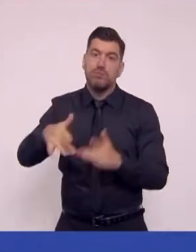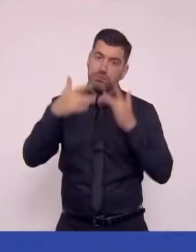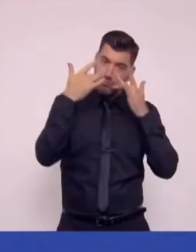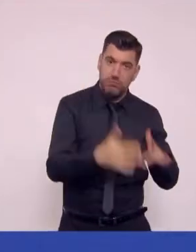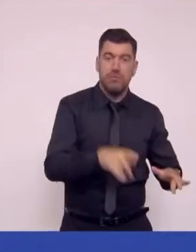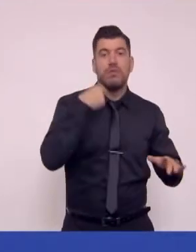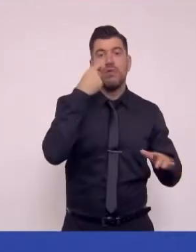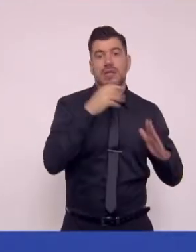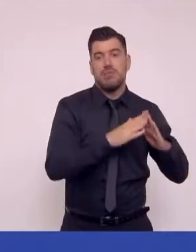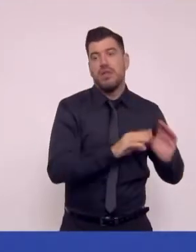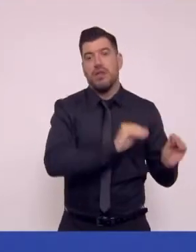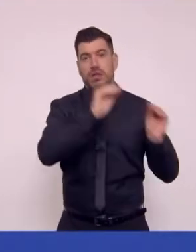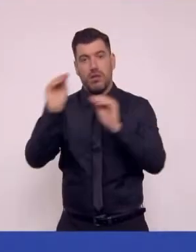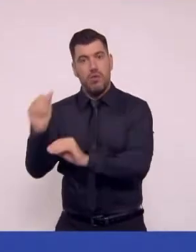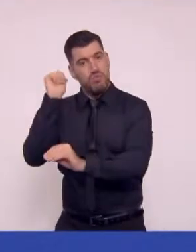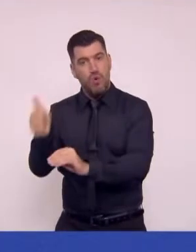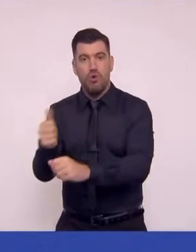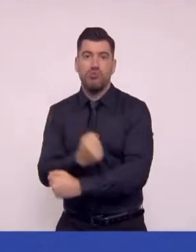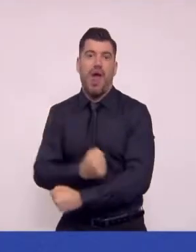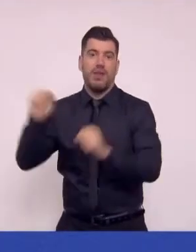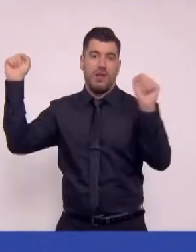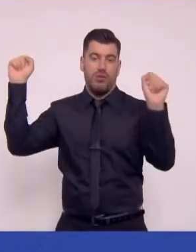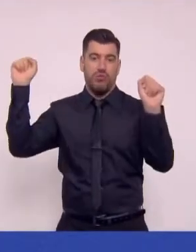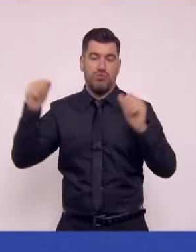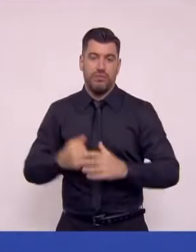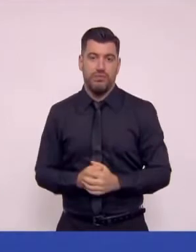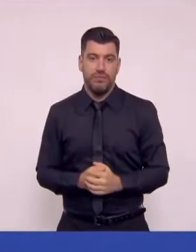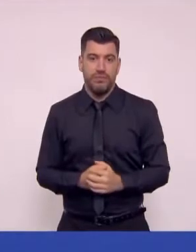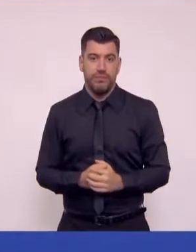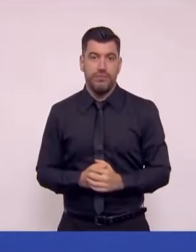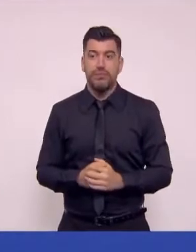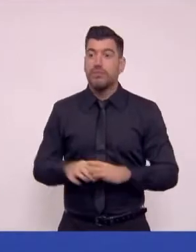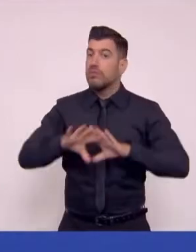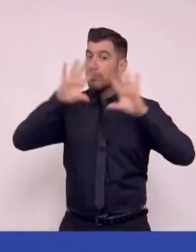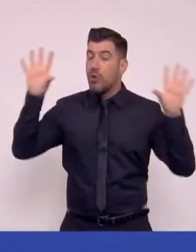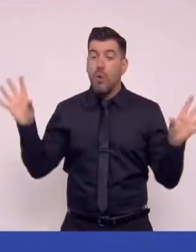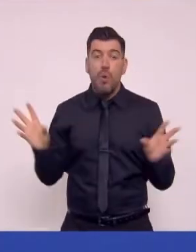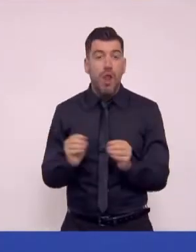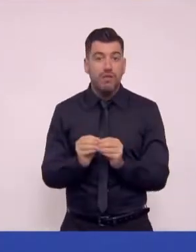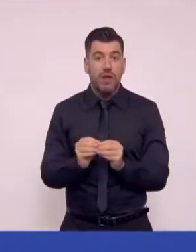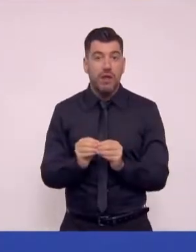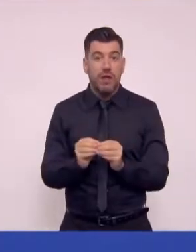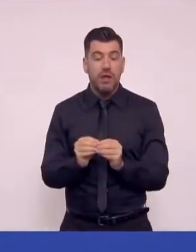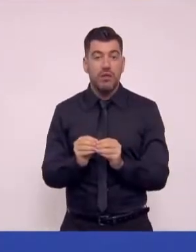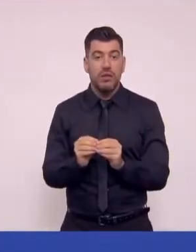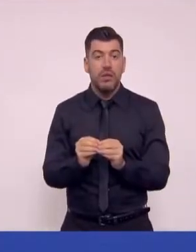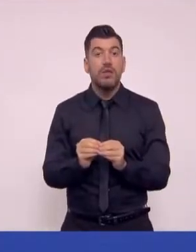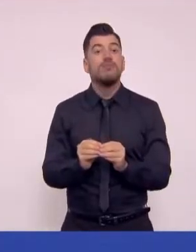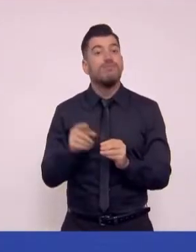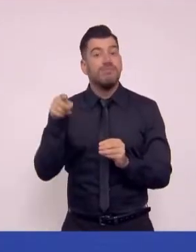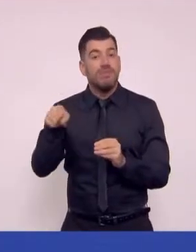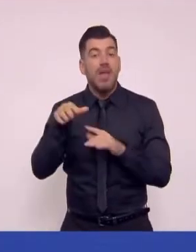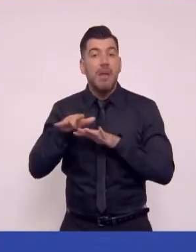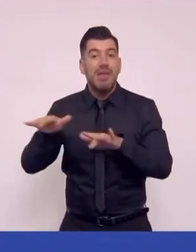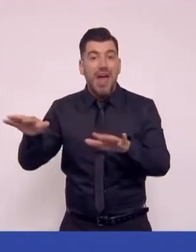Όλο αυτό το περιβάλλον, όλες αυτές οι προκλήσεις και αυτοί οι δείκτες συμβάλλουν και στο δημογραφικό ζήτημα, το οποίο